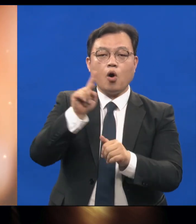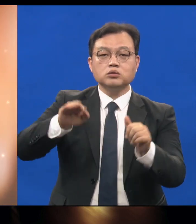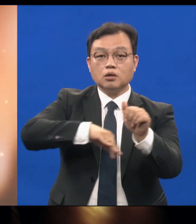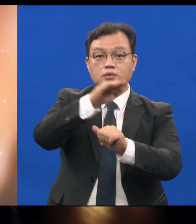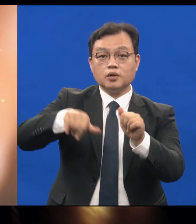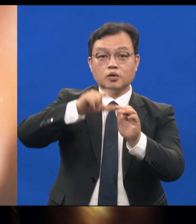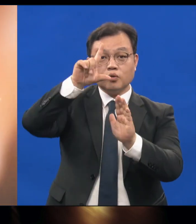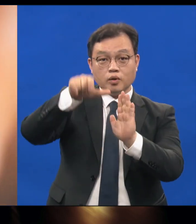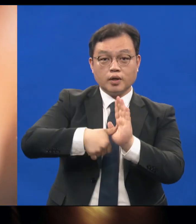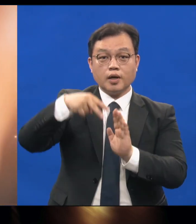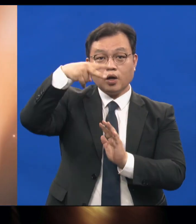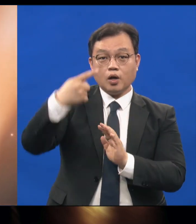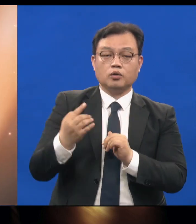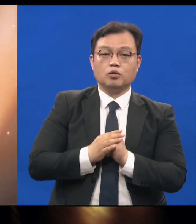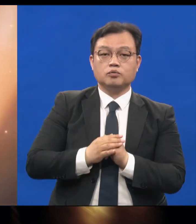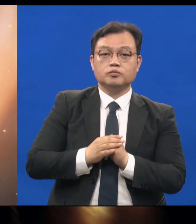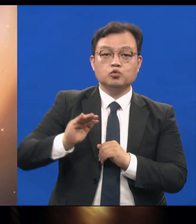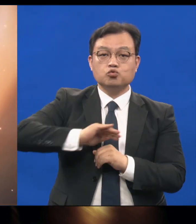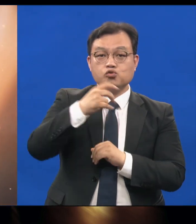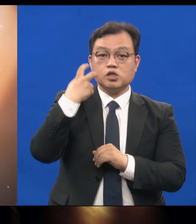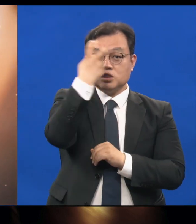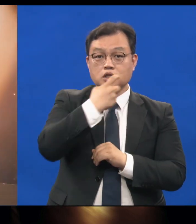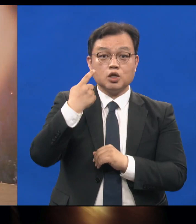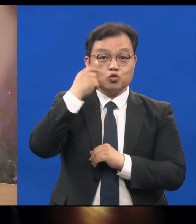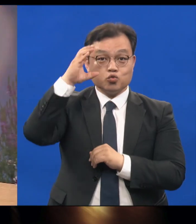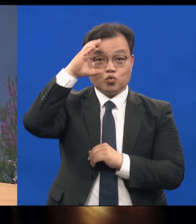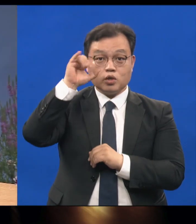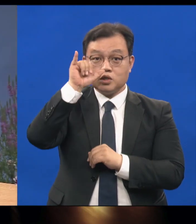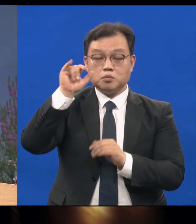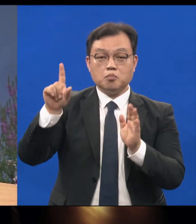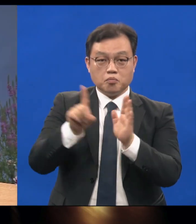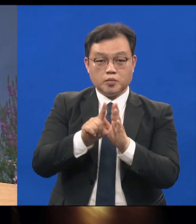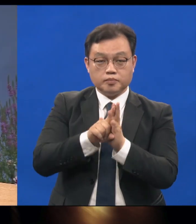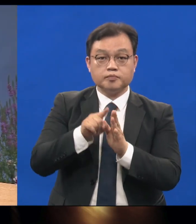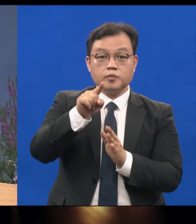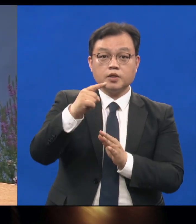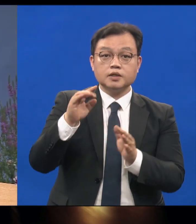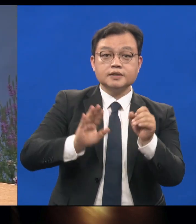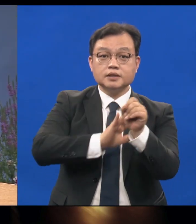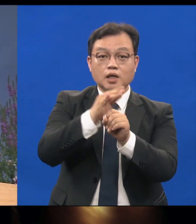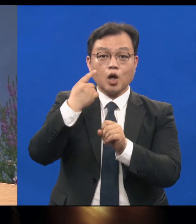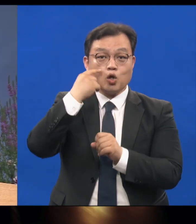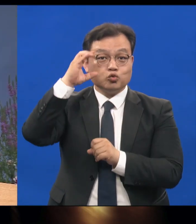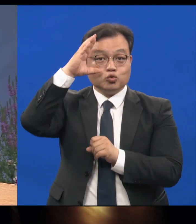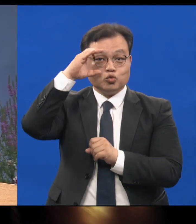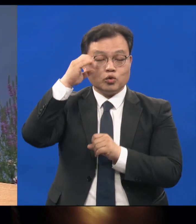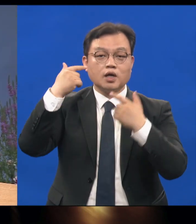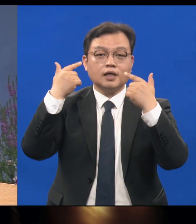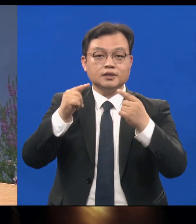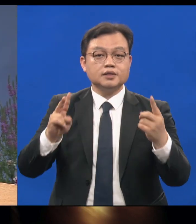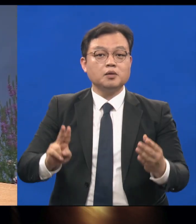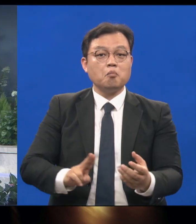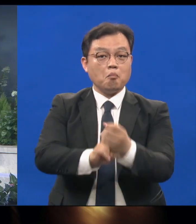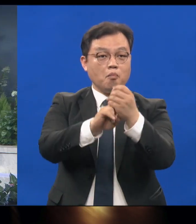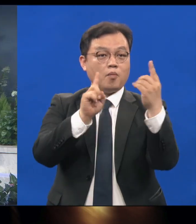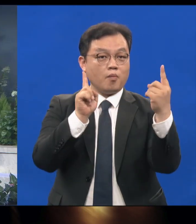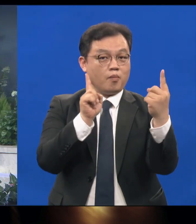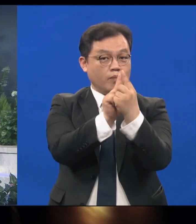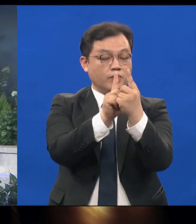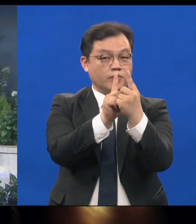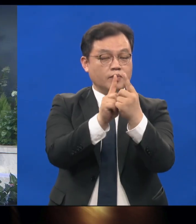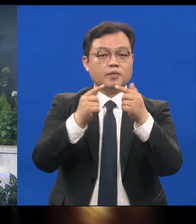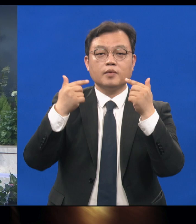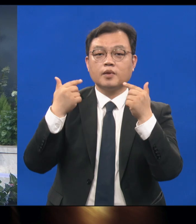있음을 믿어야 합니다 그 사랑의 눈동자와 늘 마주치시기를 바랍니다 그